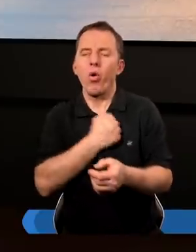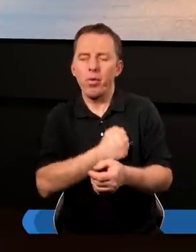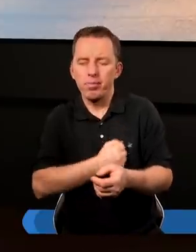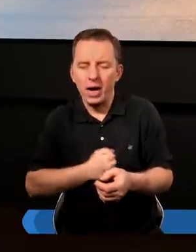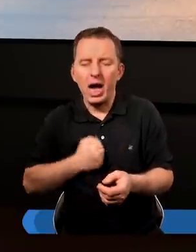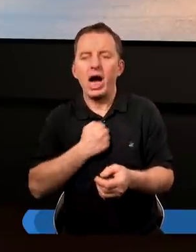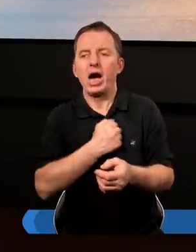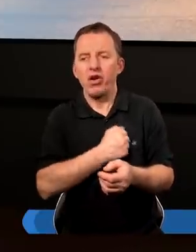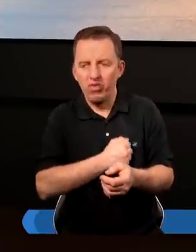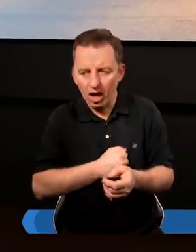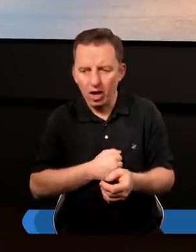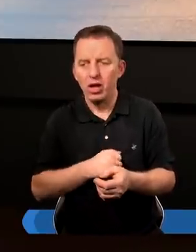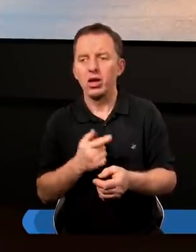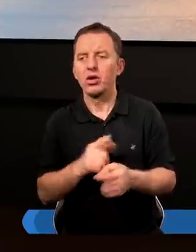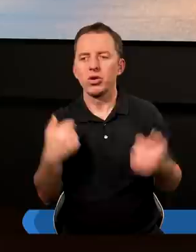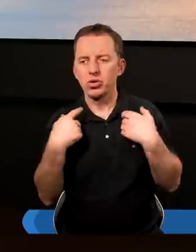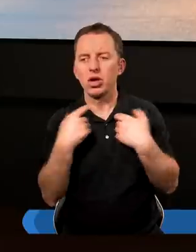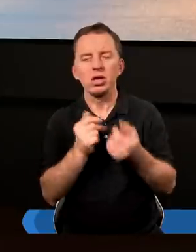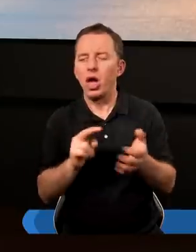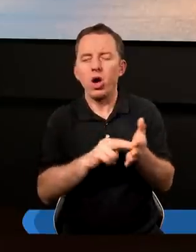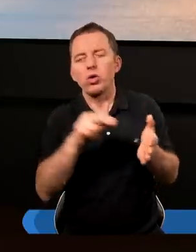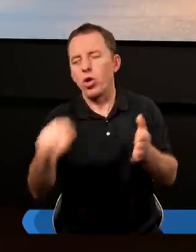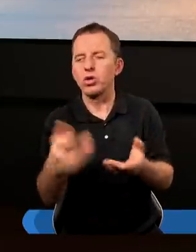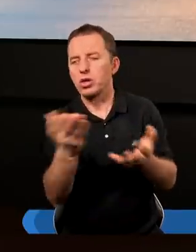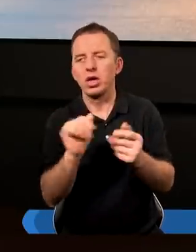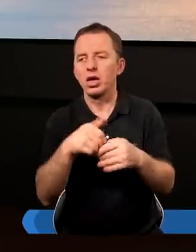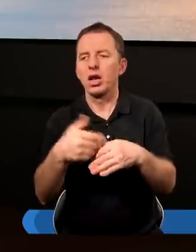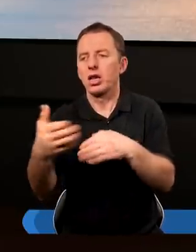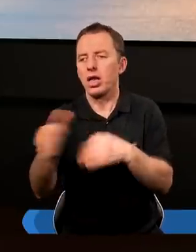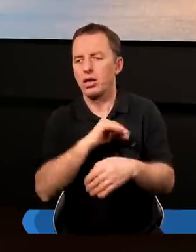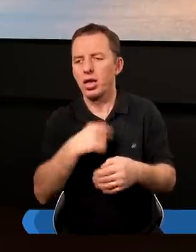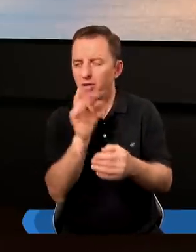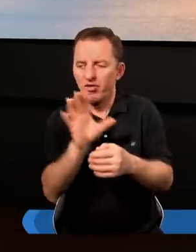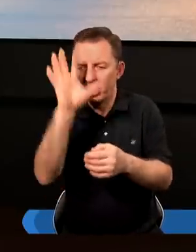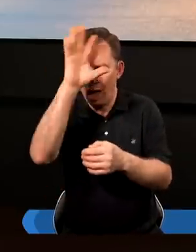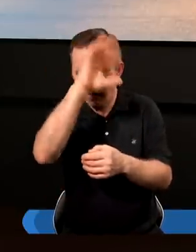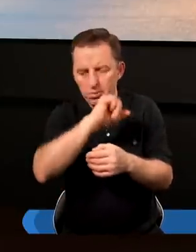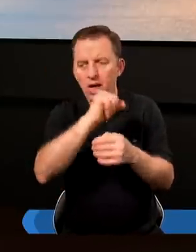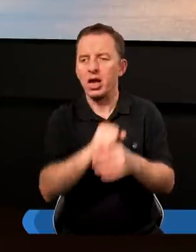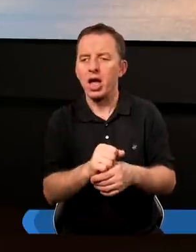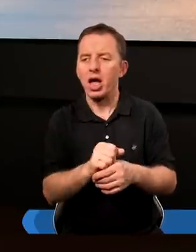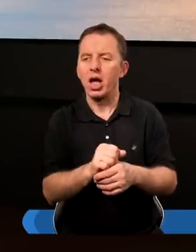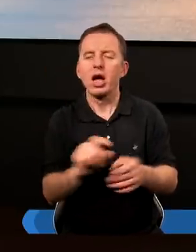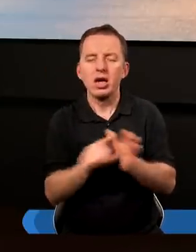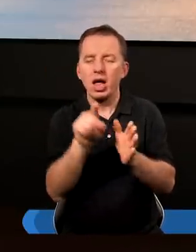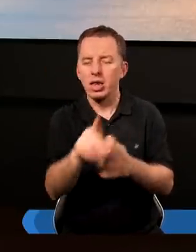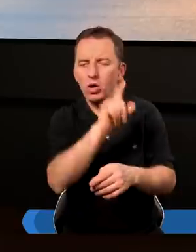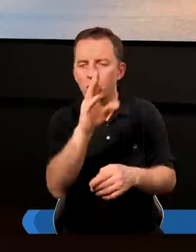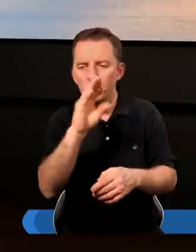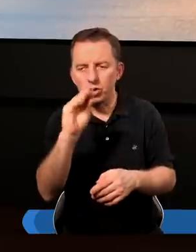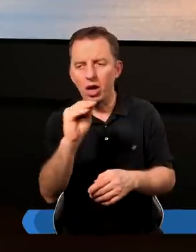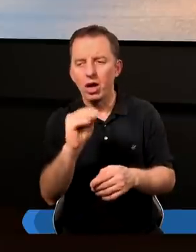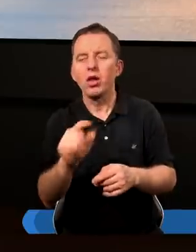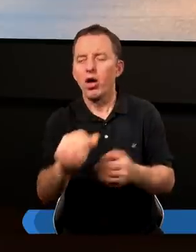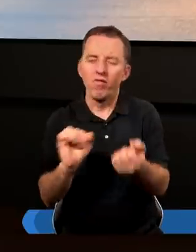umartwiania. To nie znika samo, to nie odchodzi gdzieś tak w zapomnienie, dlatego, że